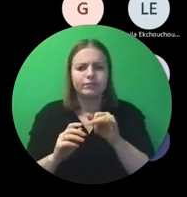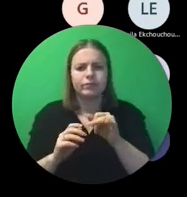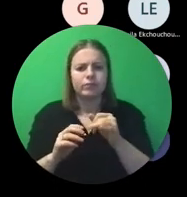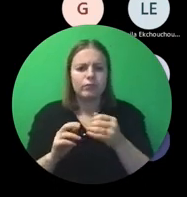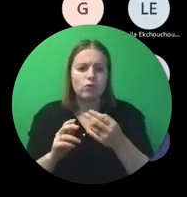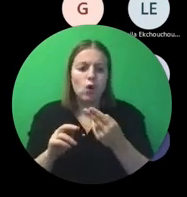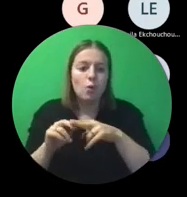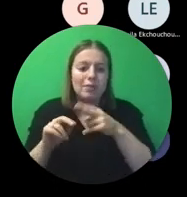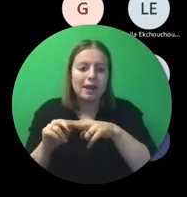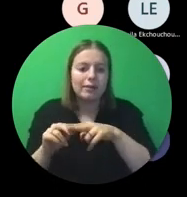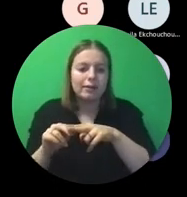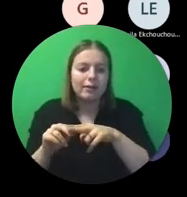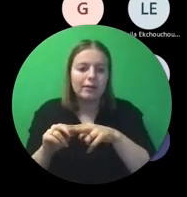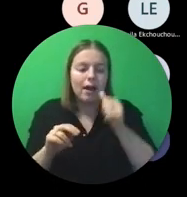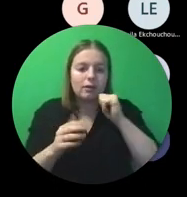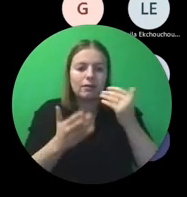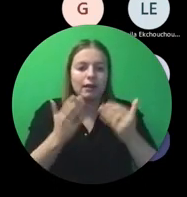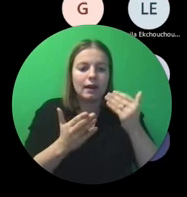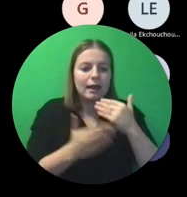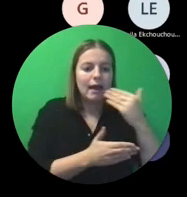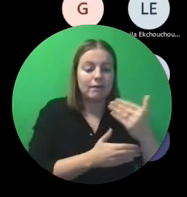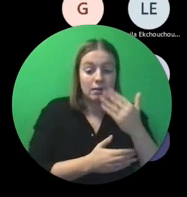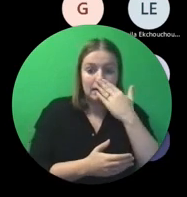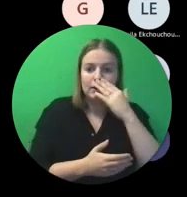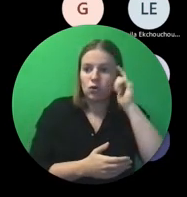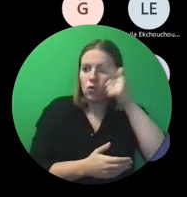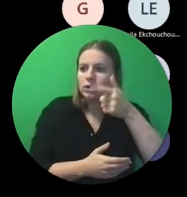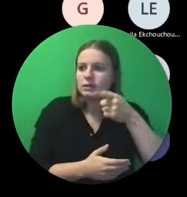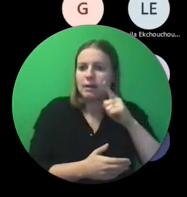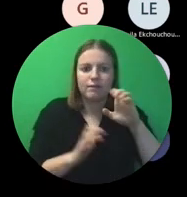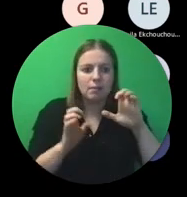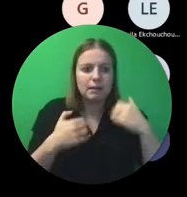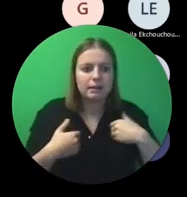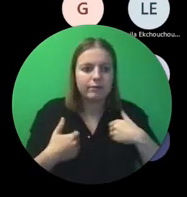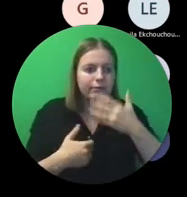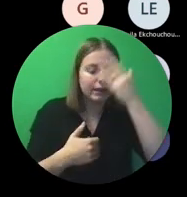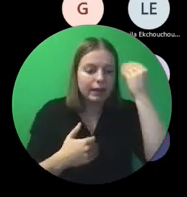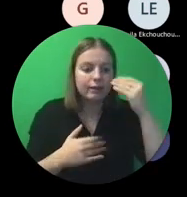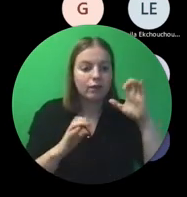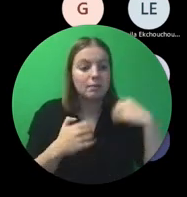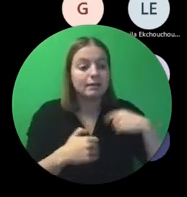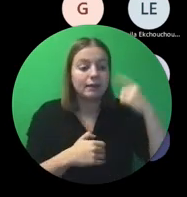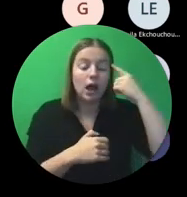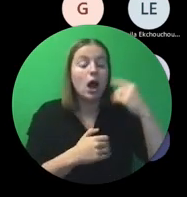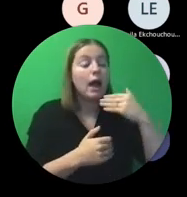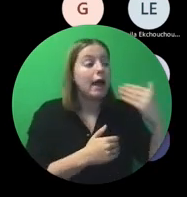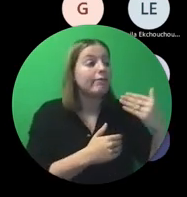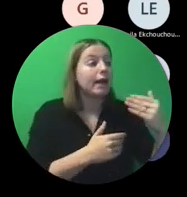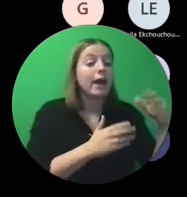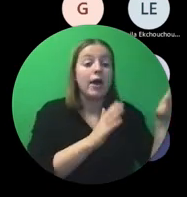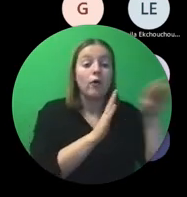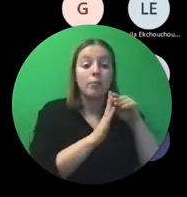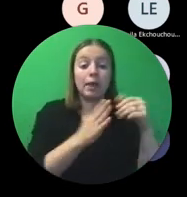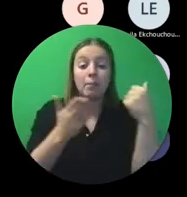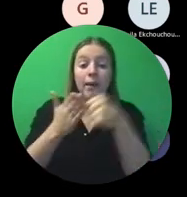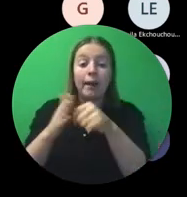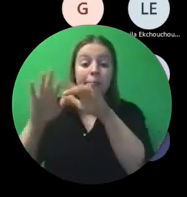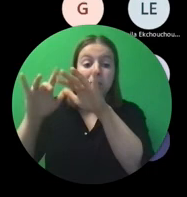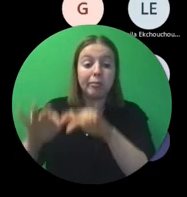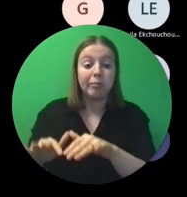van de aanvraag. Klinkt evident, maar we hebben gemerkt dat dat af en toe vergeten wordt. Het is geen copy-paste. Het ene is in de aanvraag, we gaan dit doen.